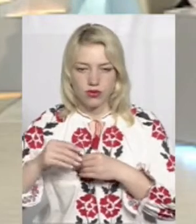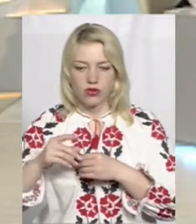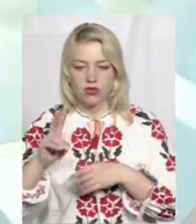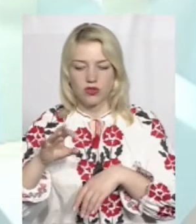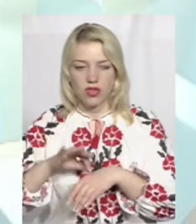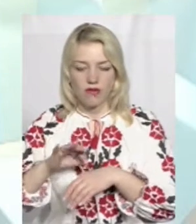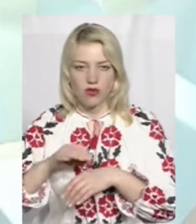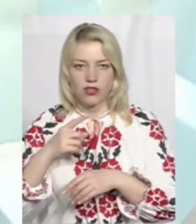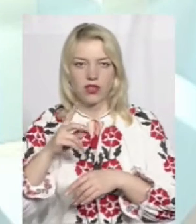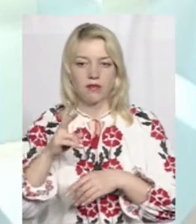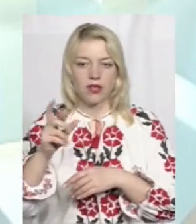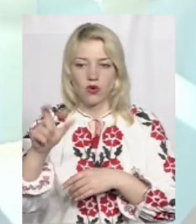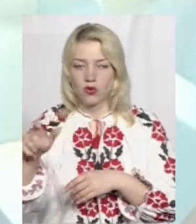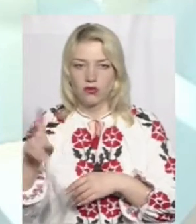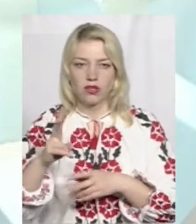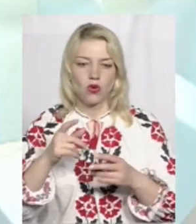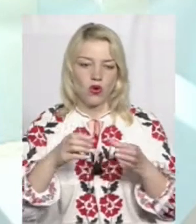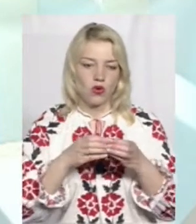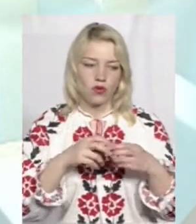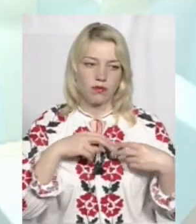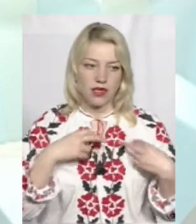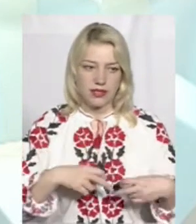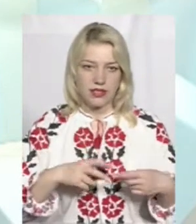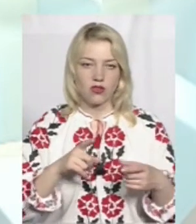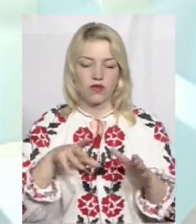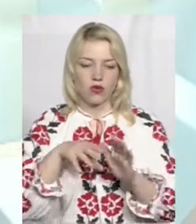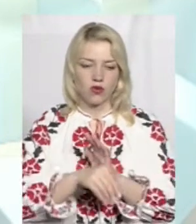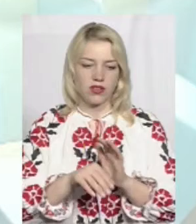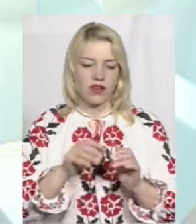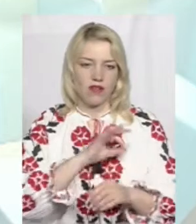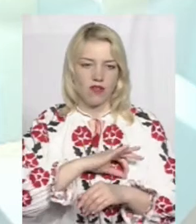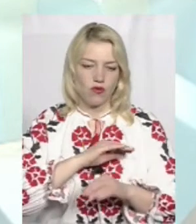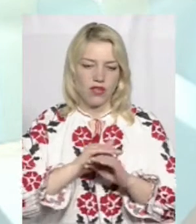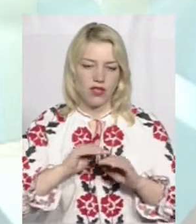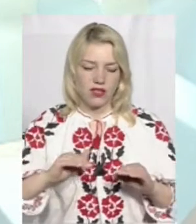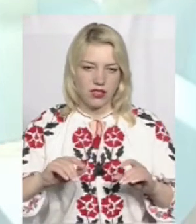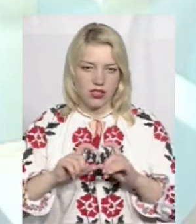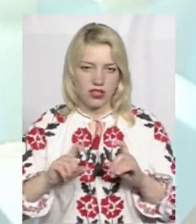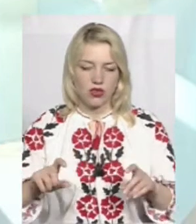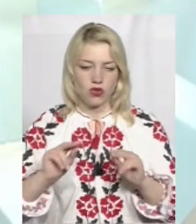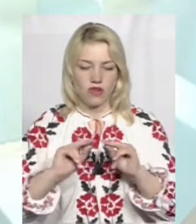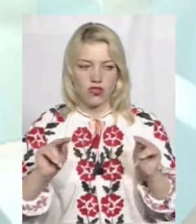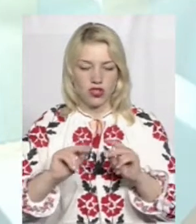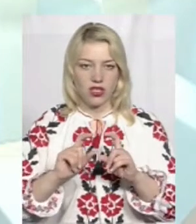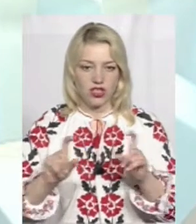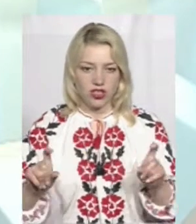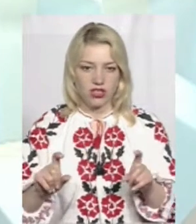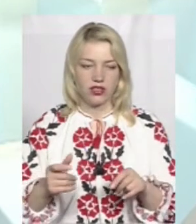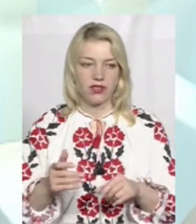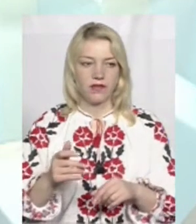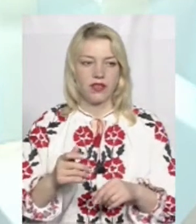захворілими хворими, а також групи ризику. Сюди відносяться вихователі дитячих садочків, вчителі шкіл,